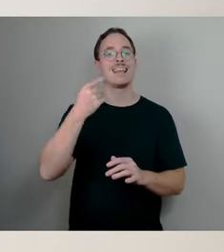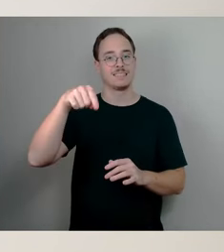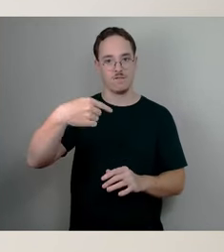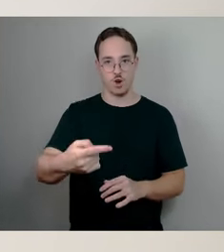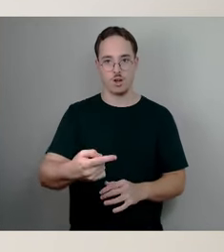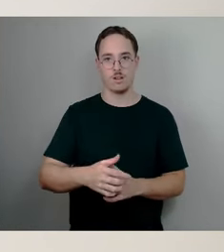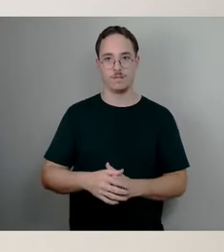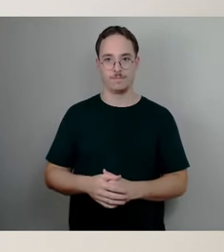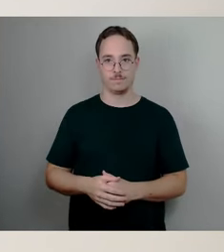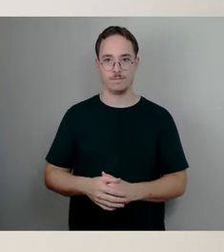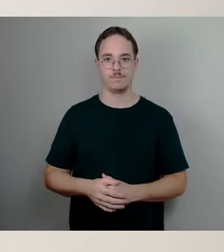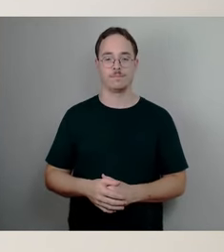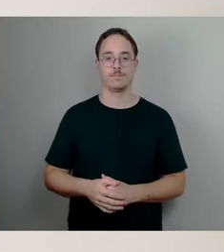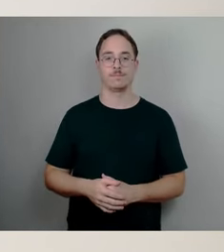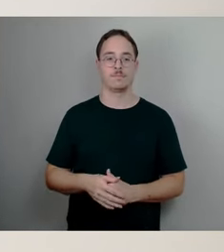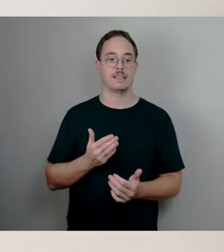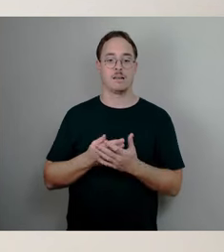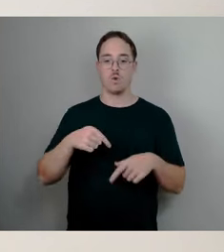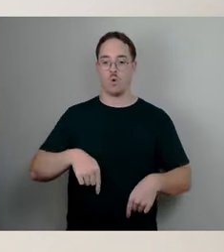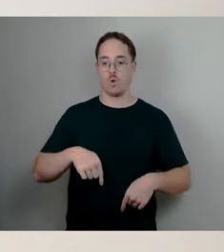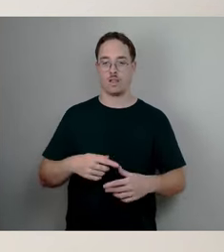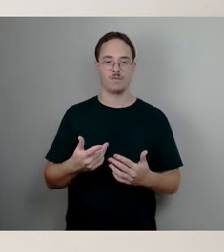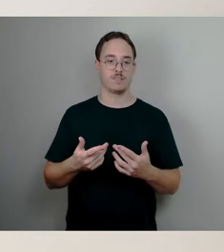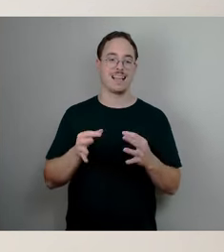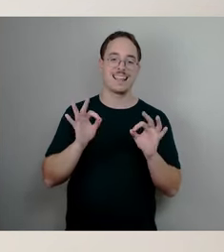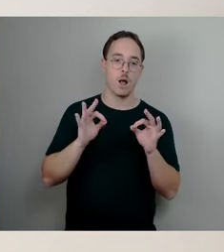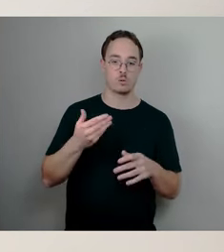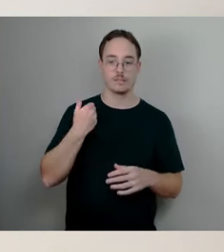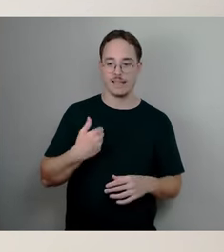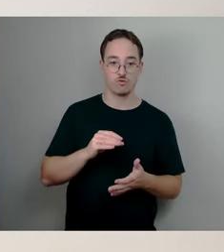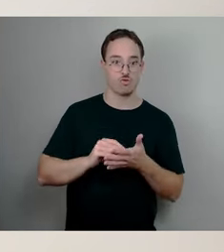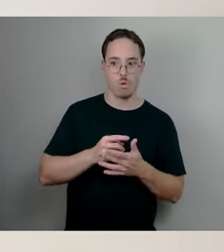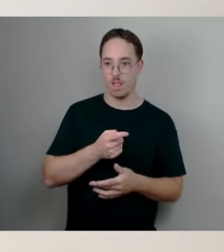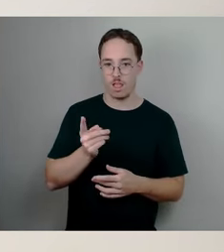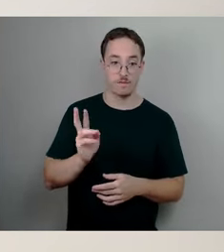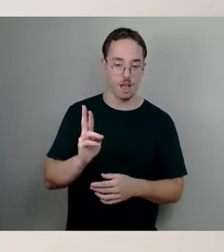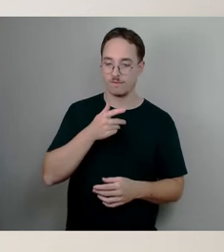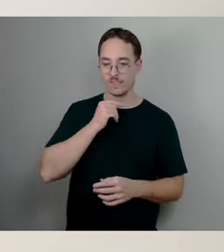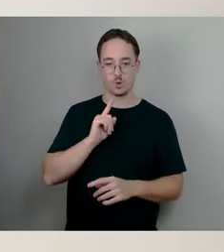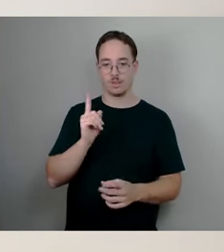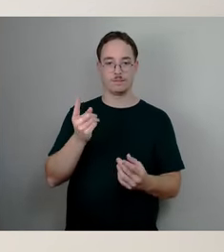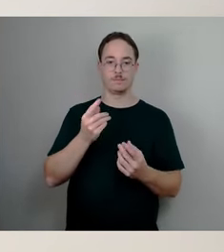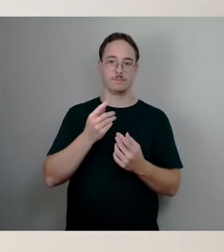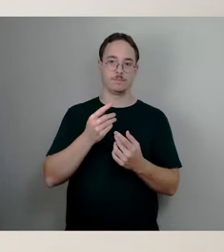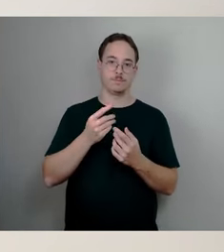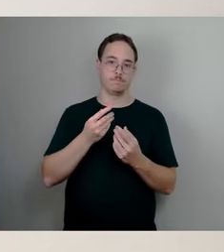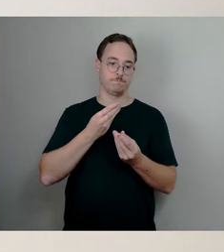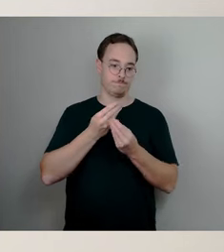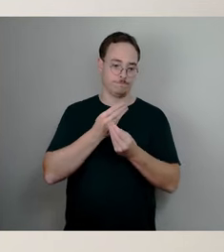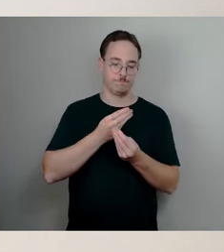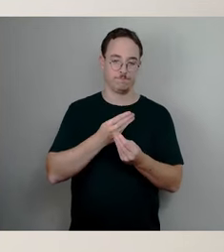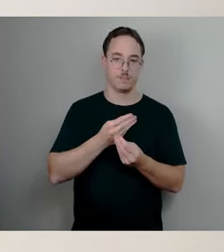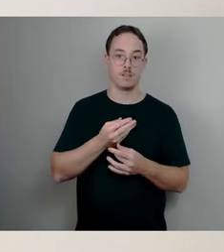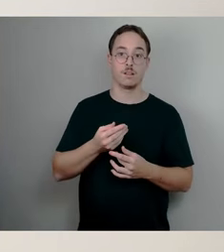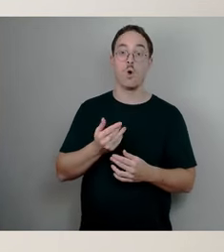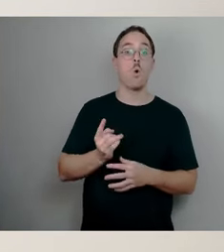Träger, beziehungsweise Schulen reden, was ausgenommen ist, das hatte ich vorhin ja auch schon mal gesagt, sind alle Oberschulen, weil dort